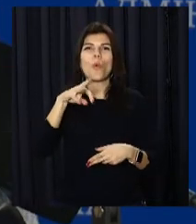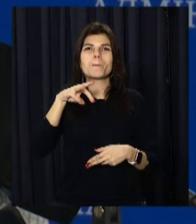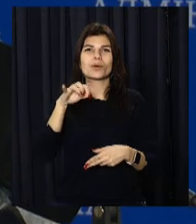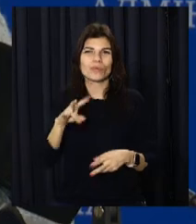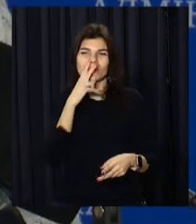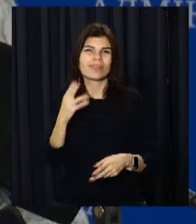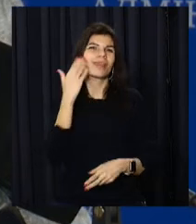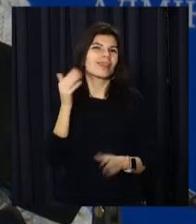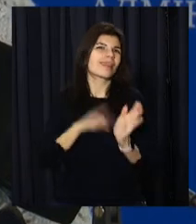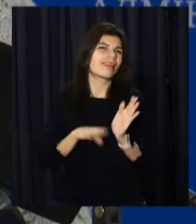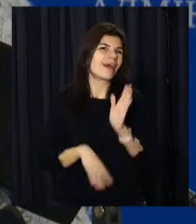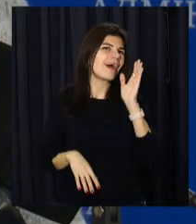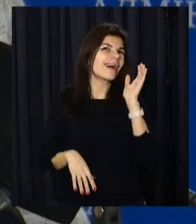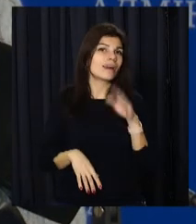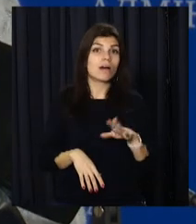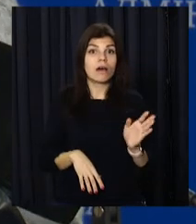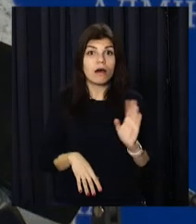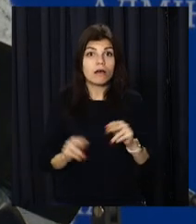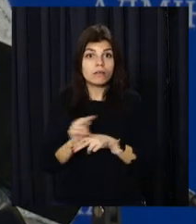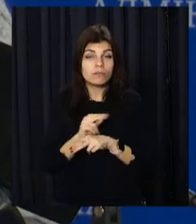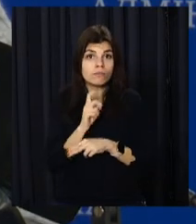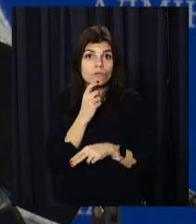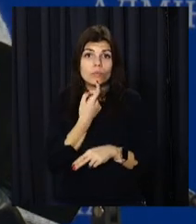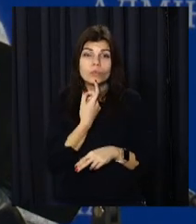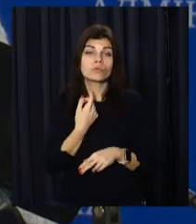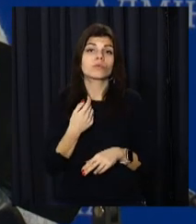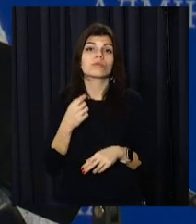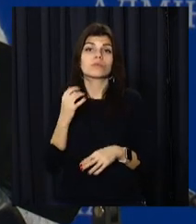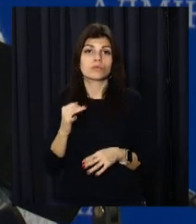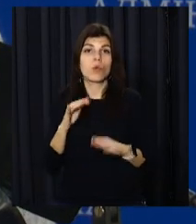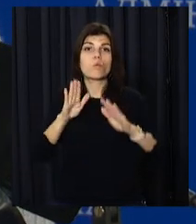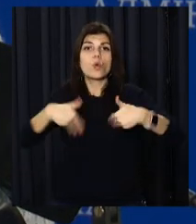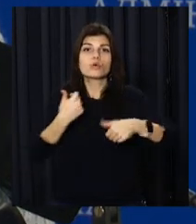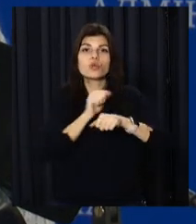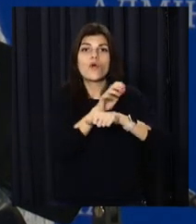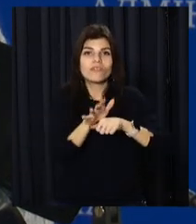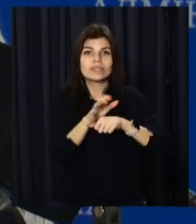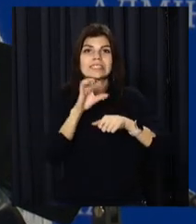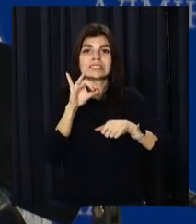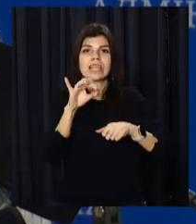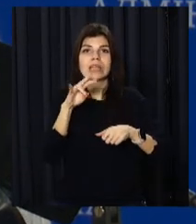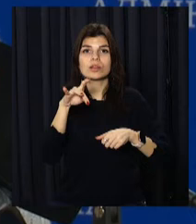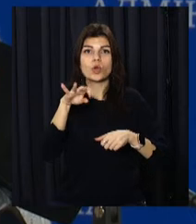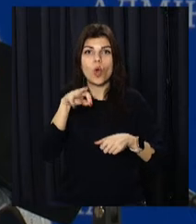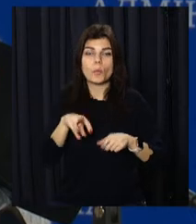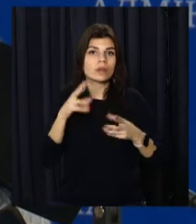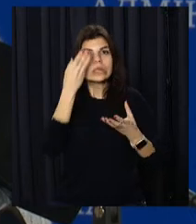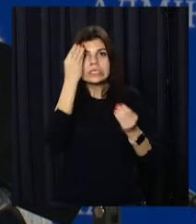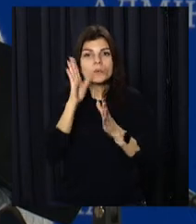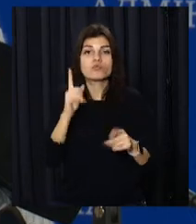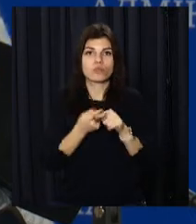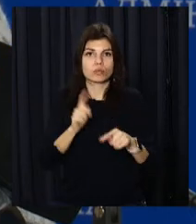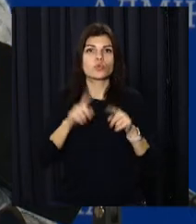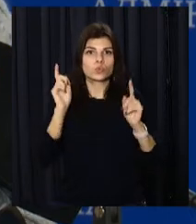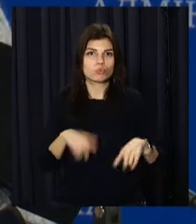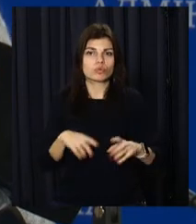простое, але лікувати дуже складно. І постковідний синдром ніхто не повинен забувати, що це, мабуть,